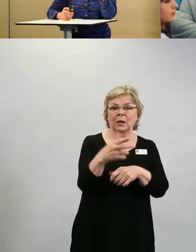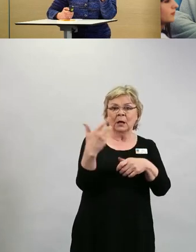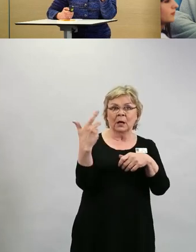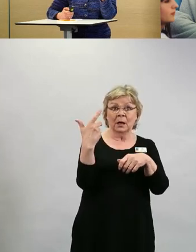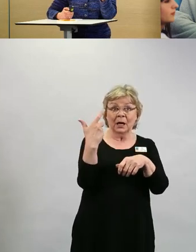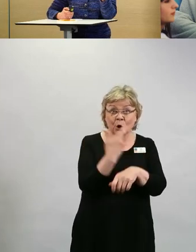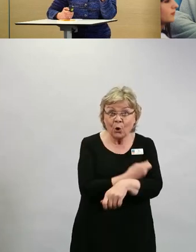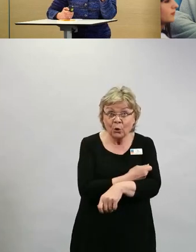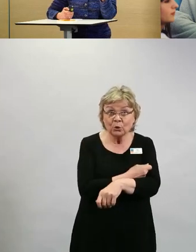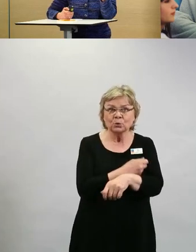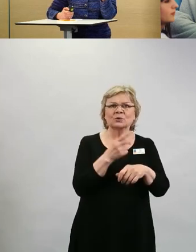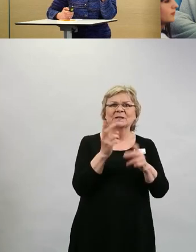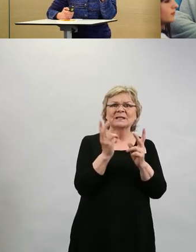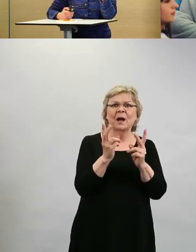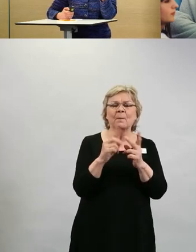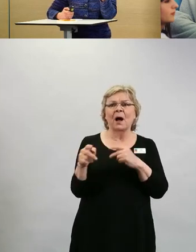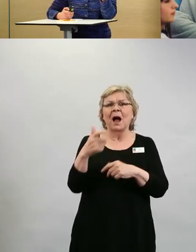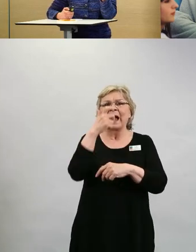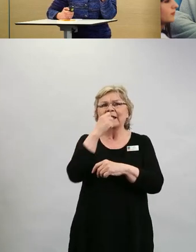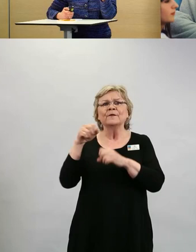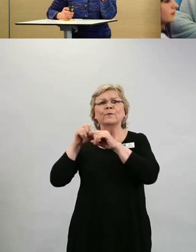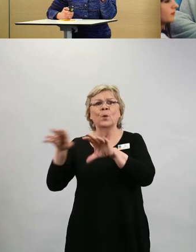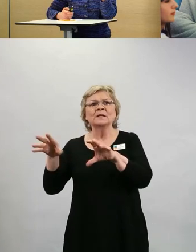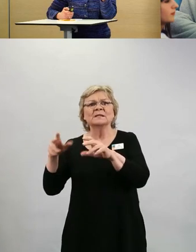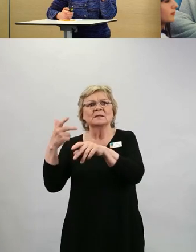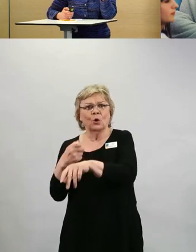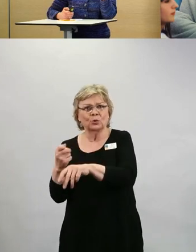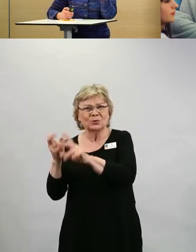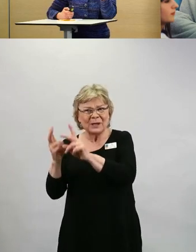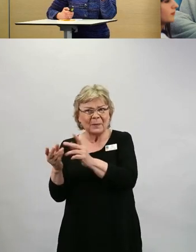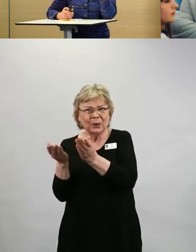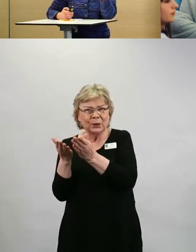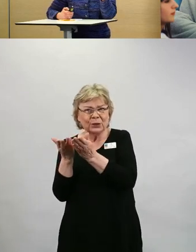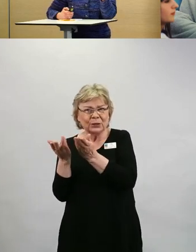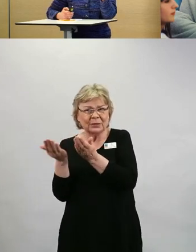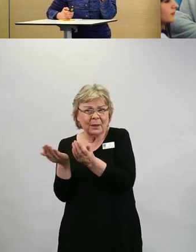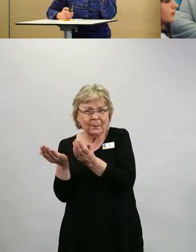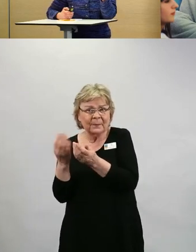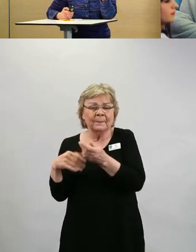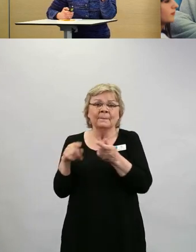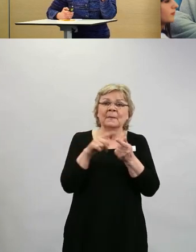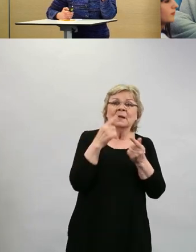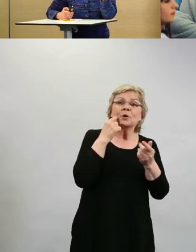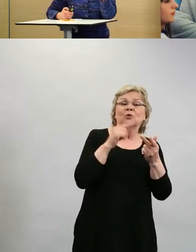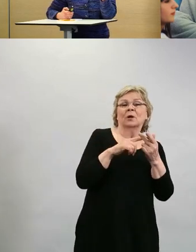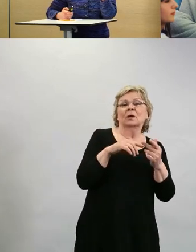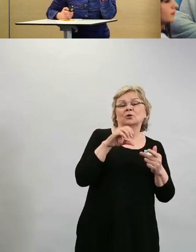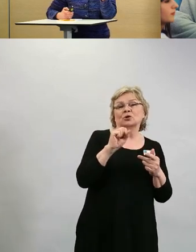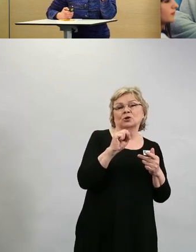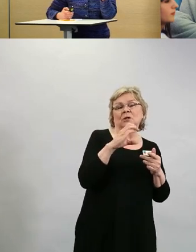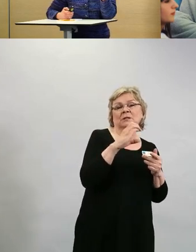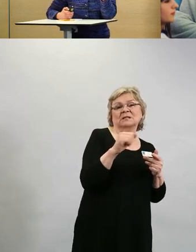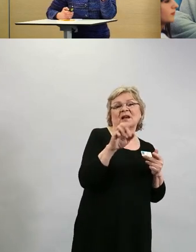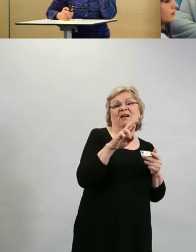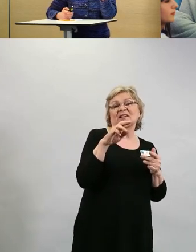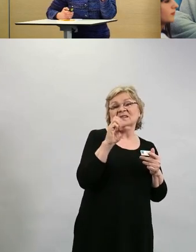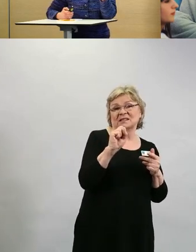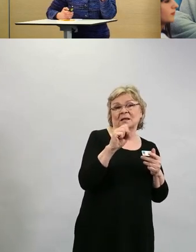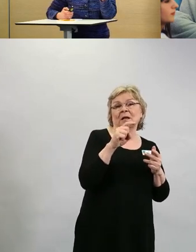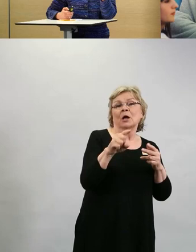annettava rokote. Tämä on yksi skenaario, jos SARS-CoV-2 tulee